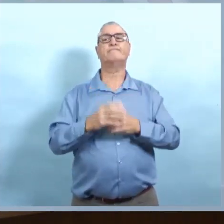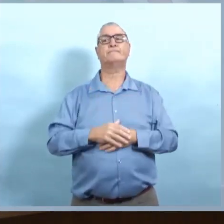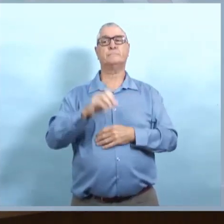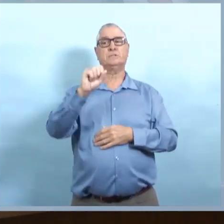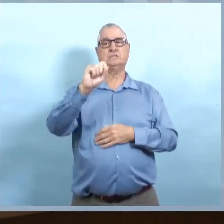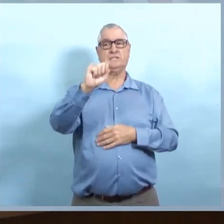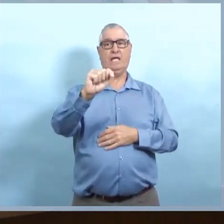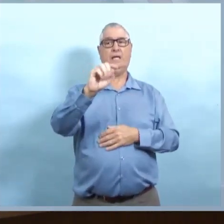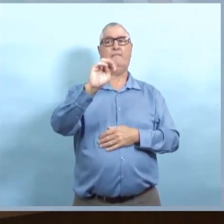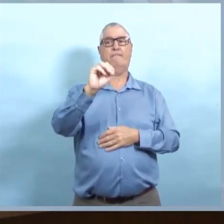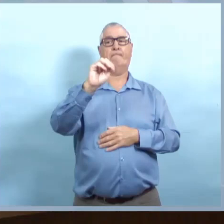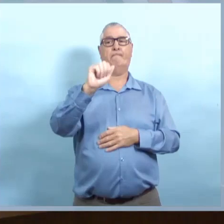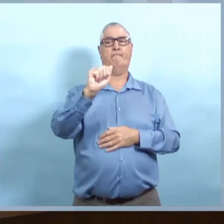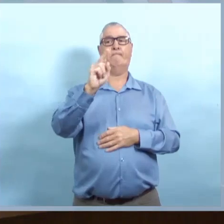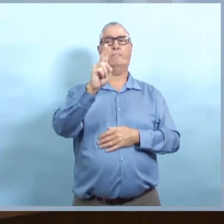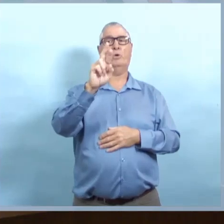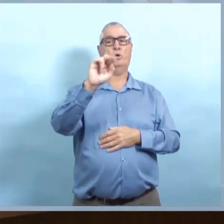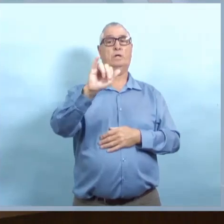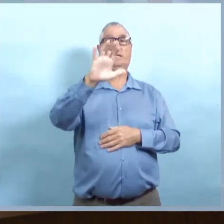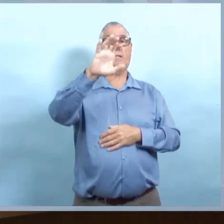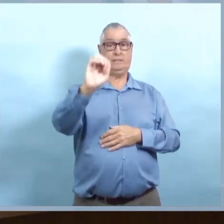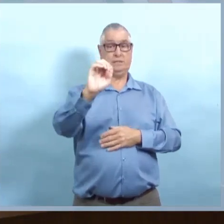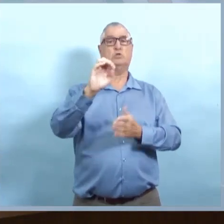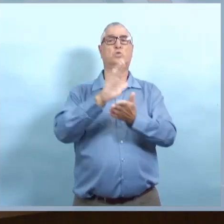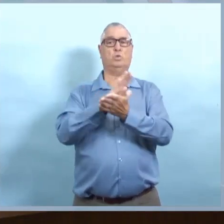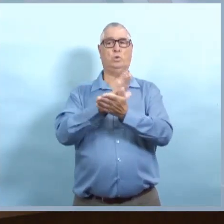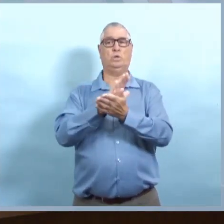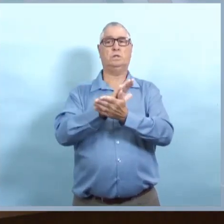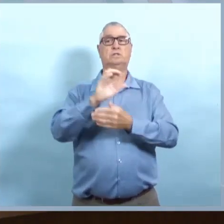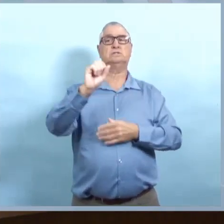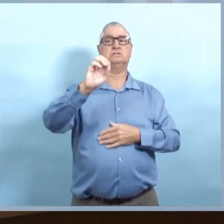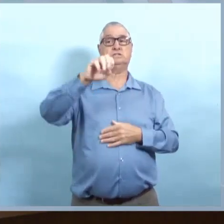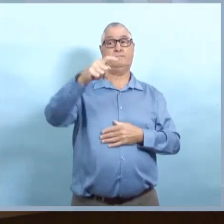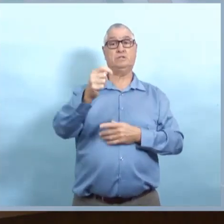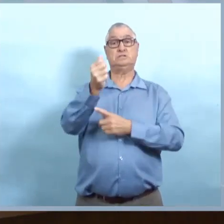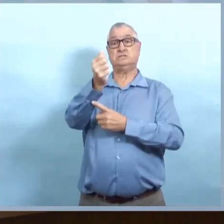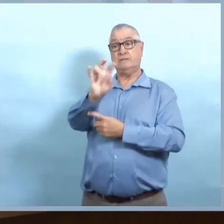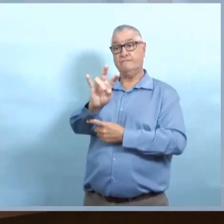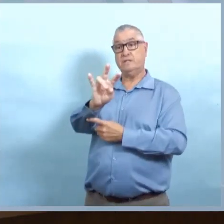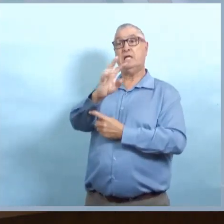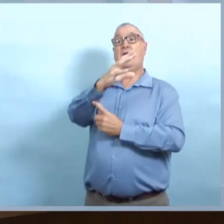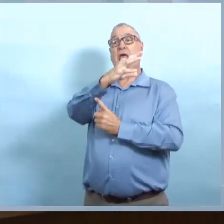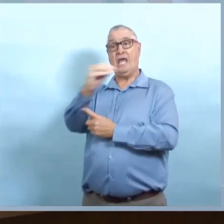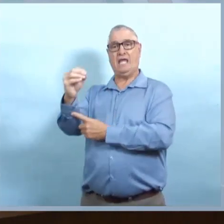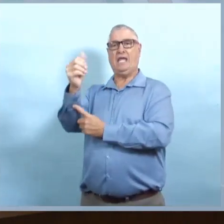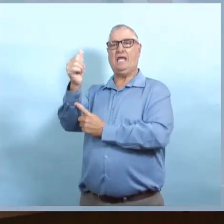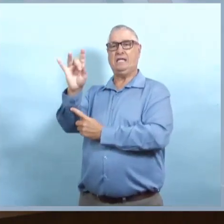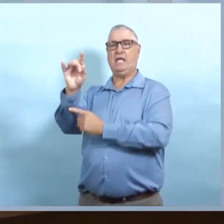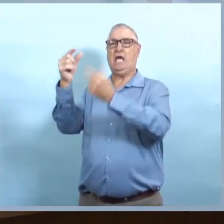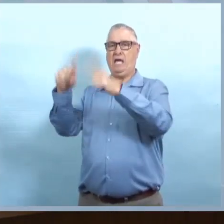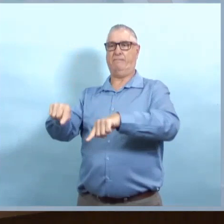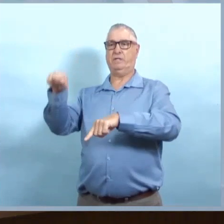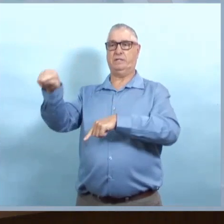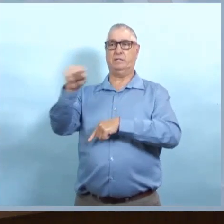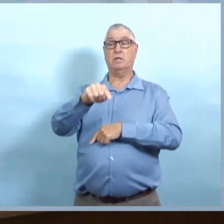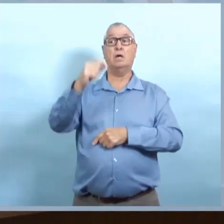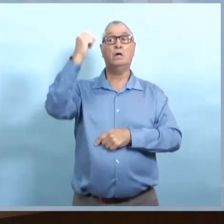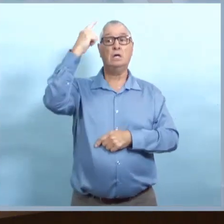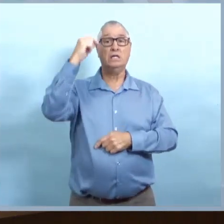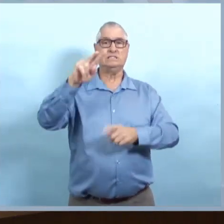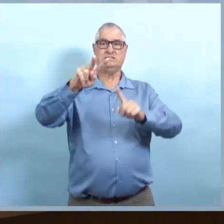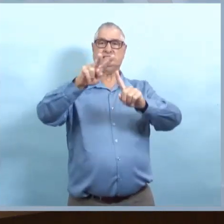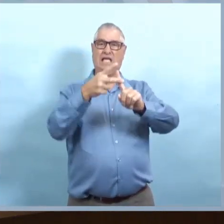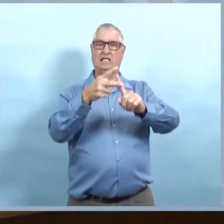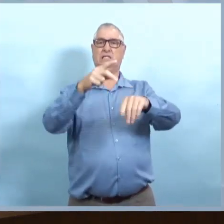public d'un certain nombre d'expositions possibles de la COVID dans des écoles, des foyers de soins personnels et d'autres endroits publics. Et aujourd'hui, nous avisons d'une